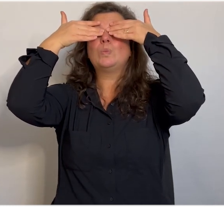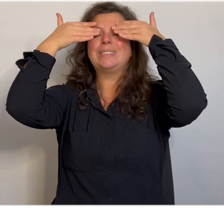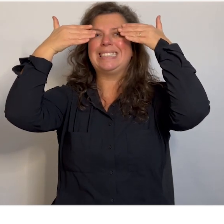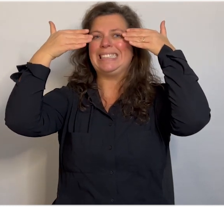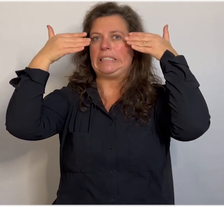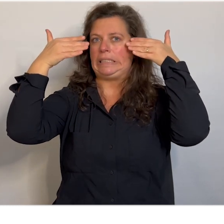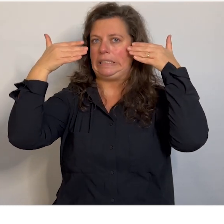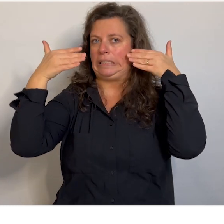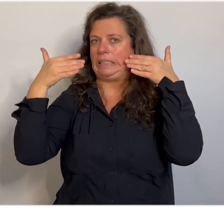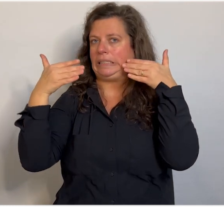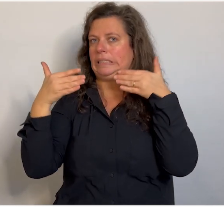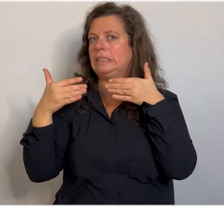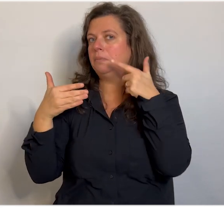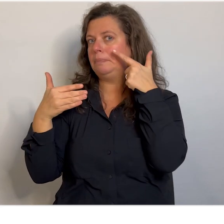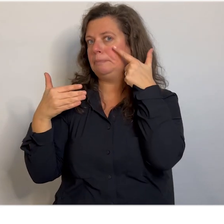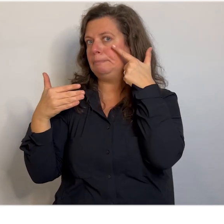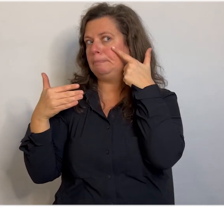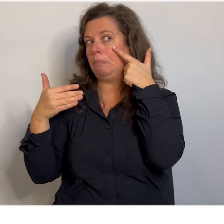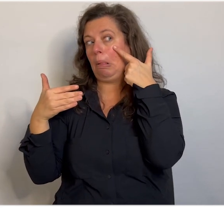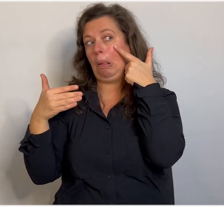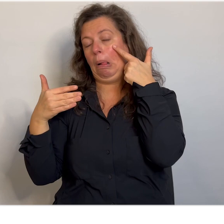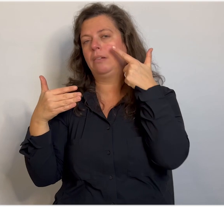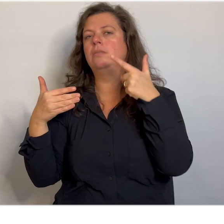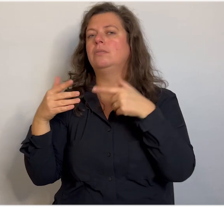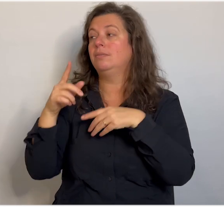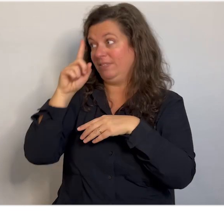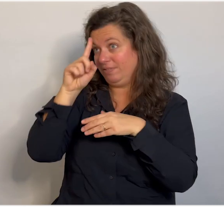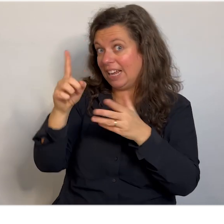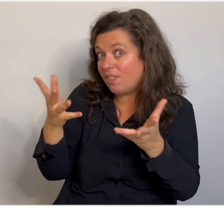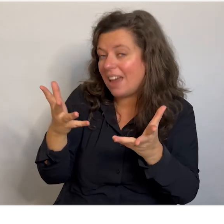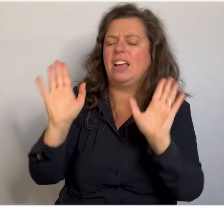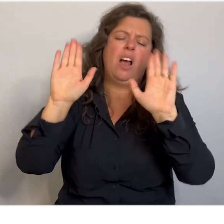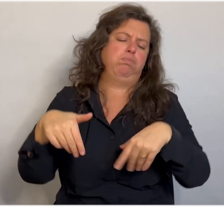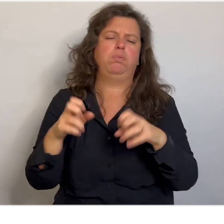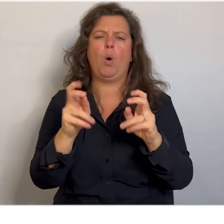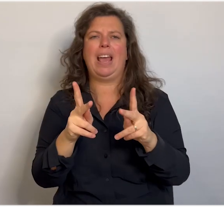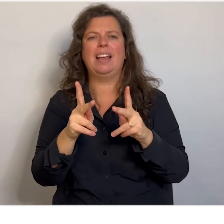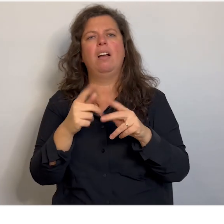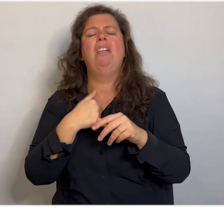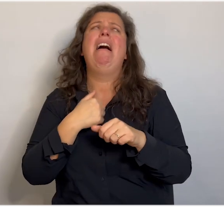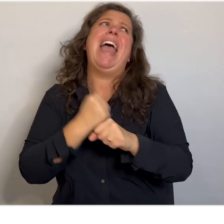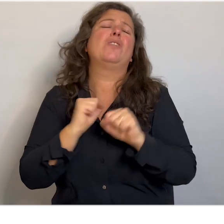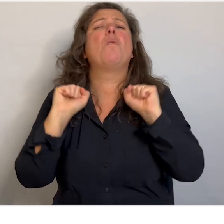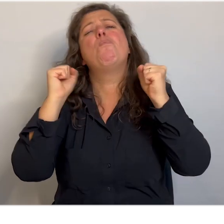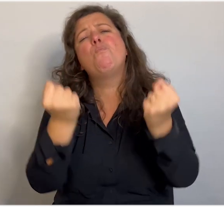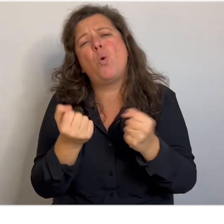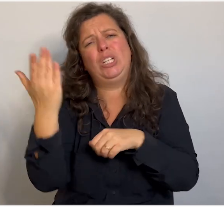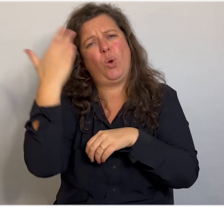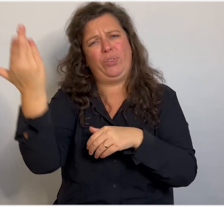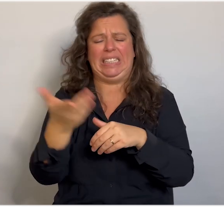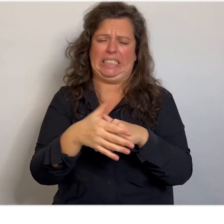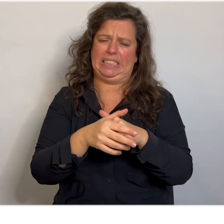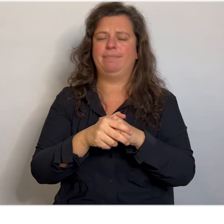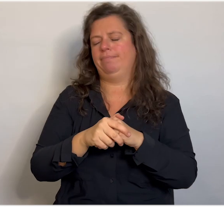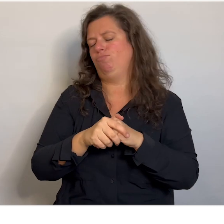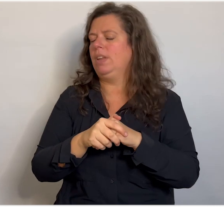nou, misschien met dit oog een klein beetje toch wel. Oké, je weet nu niet waar het is, toch? Oké, nou, nou, Ik vind het gewoon echt heel erg moeilijk, Sophie. Ja, snap ik, Olly. Ik